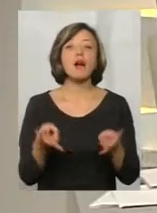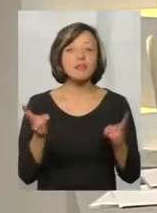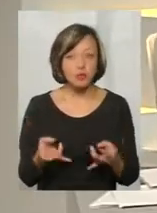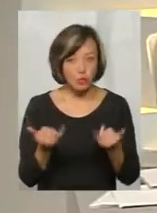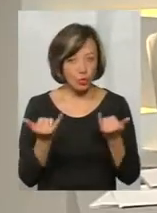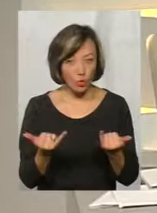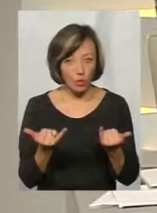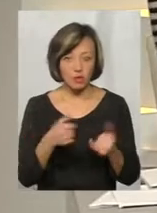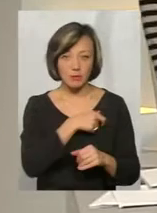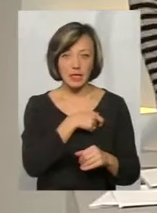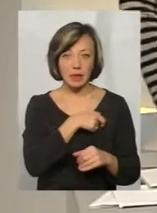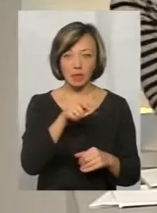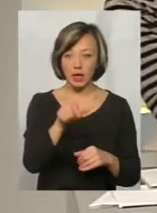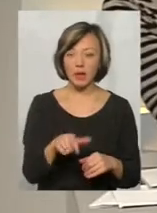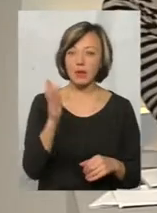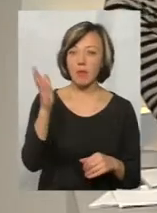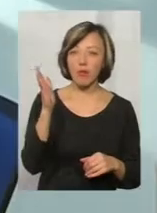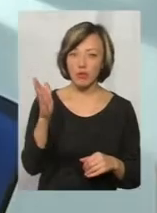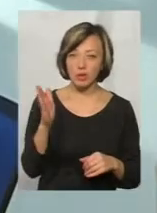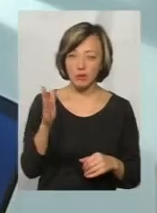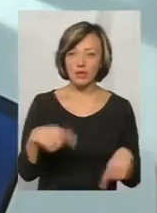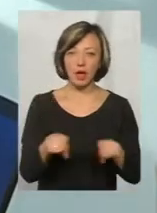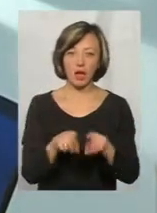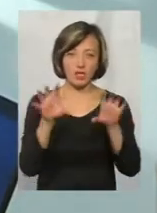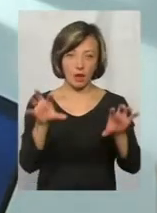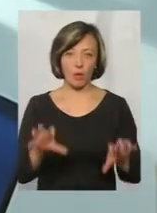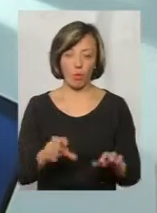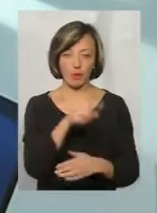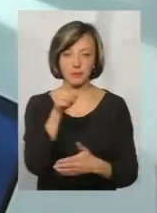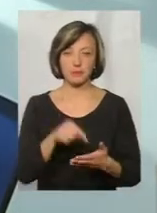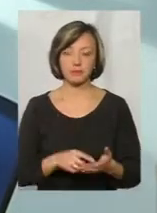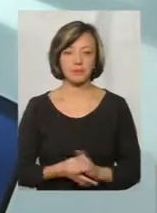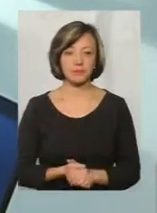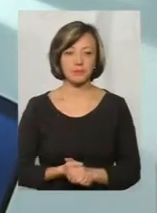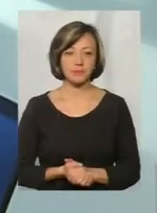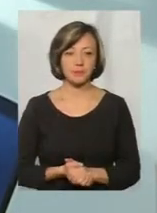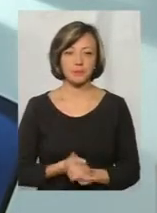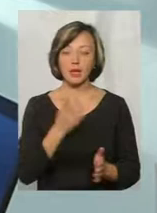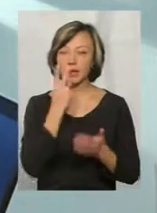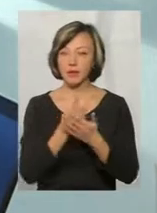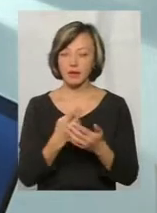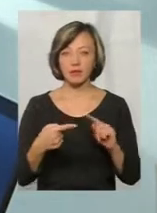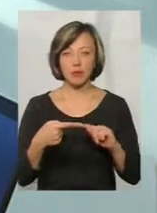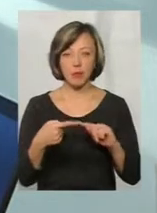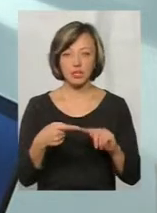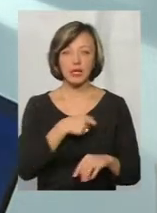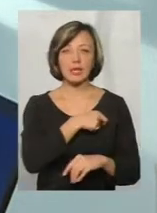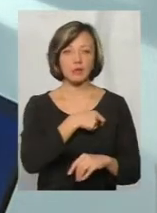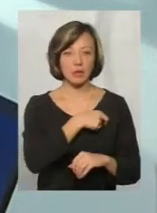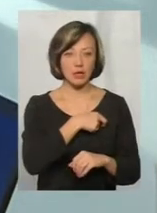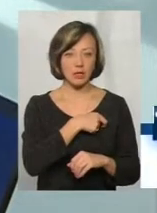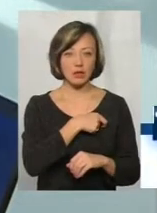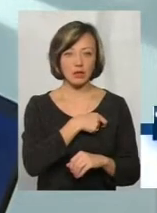сьогоднішнім депутатам і майбутнім такий закон? Дивіться, по-перше, депутати